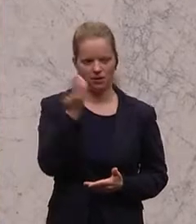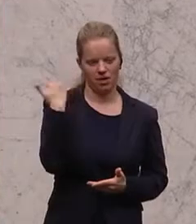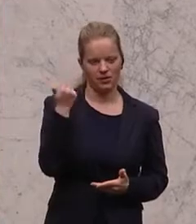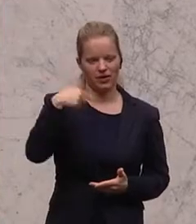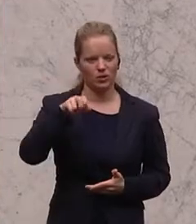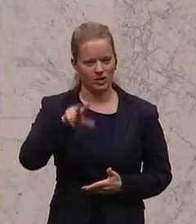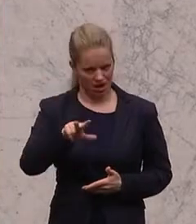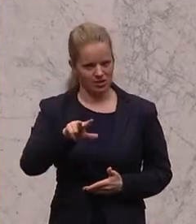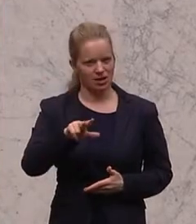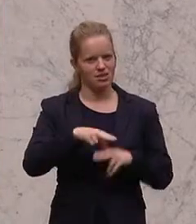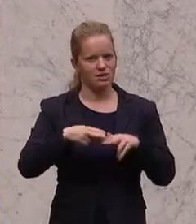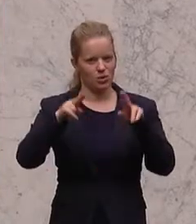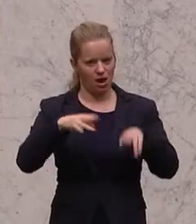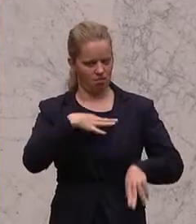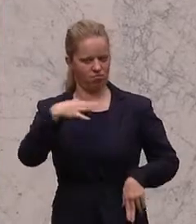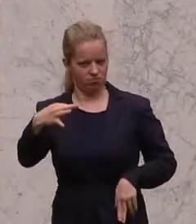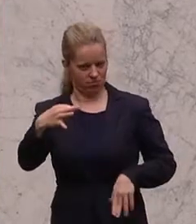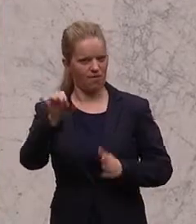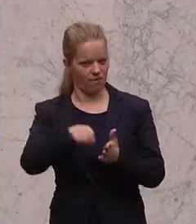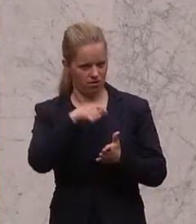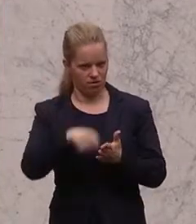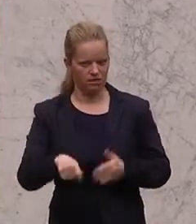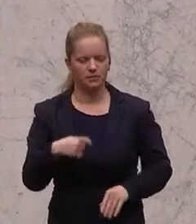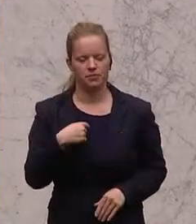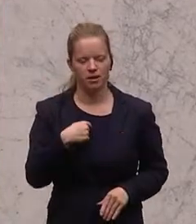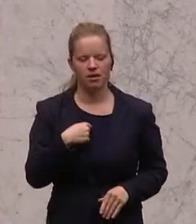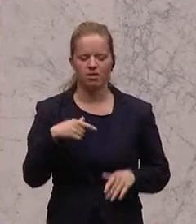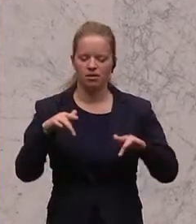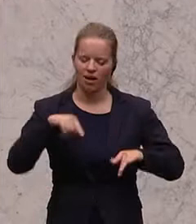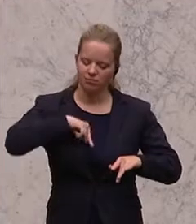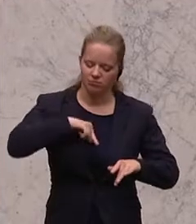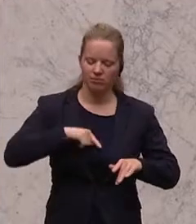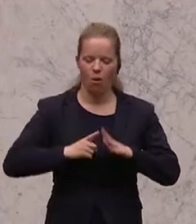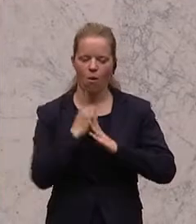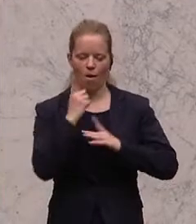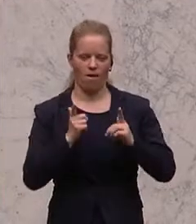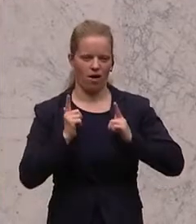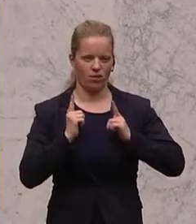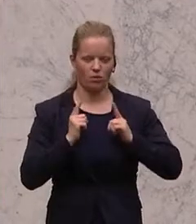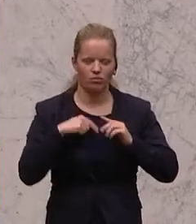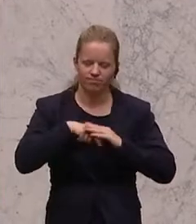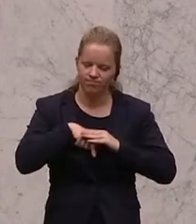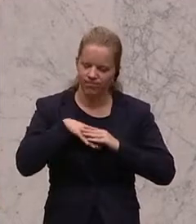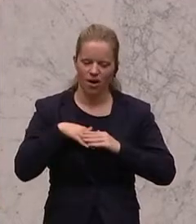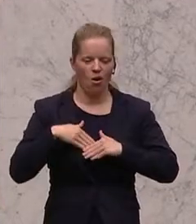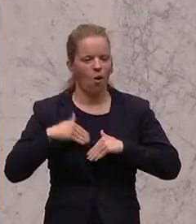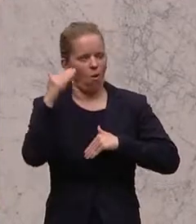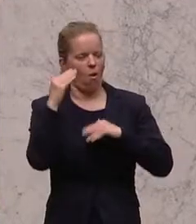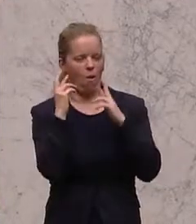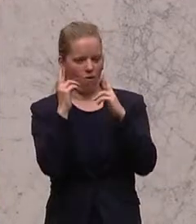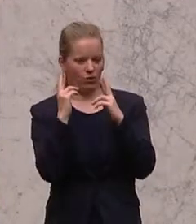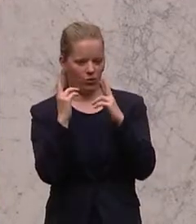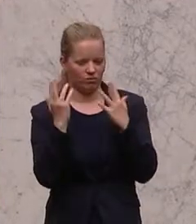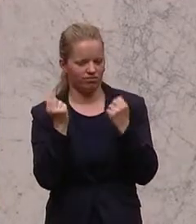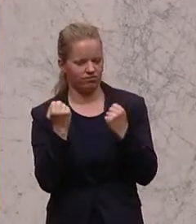gewählt wurde, hatte ich hohe Erwartungen und hohe Hoffnungen. Hohe Erwartungen vor allem, was die Bundesregierung